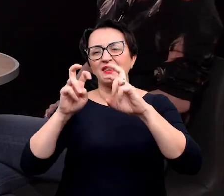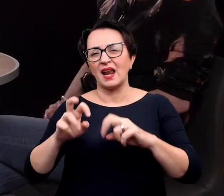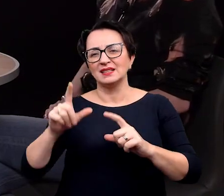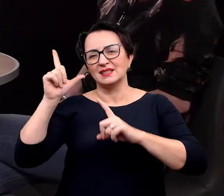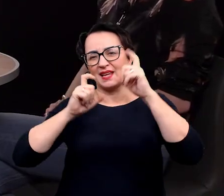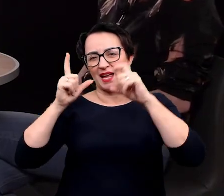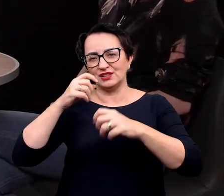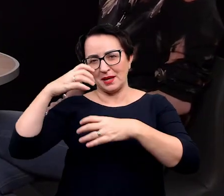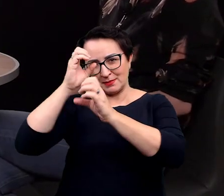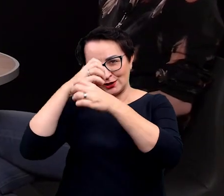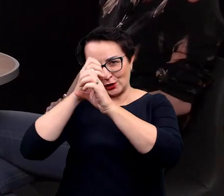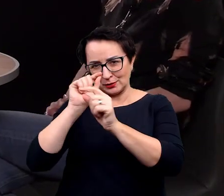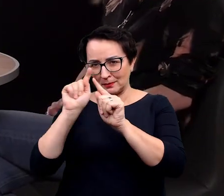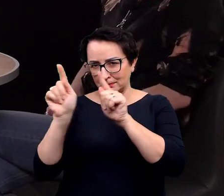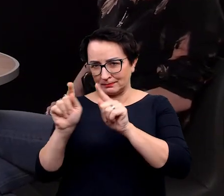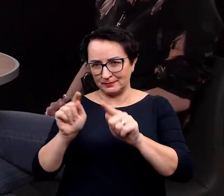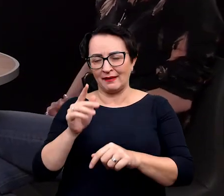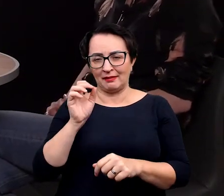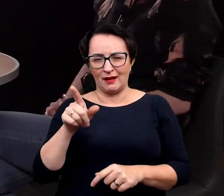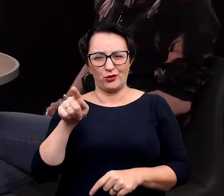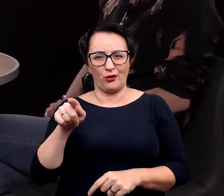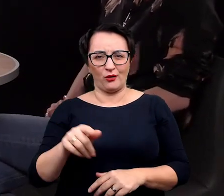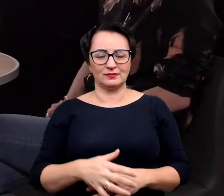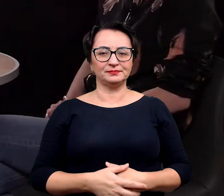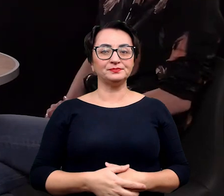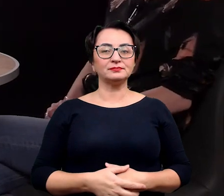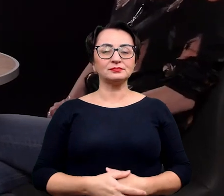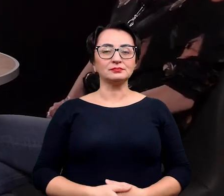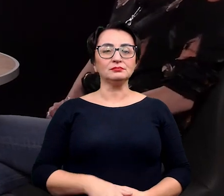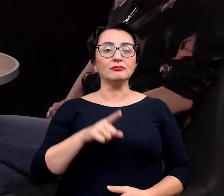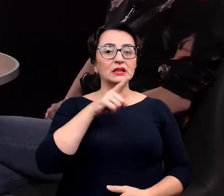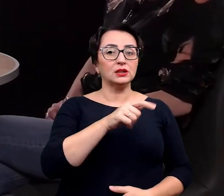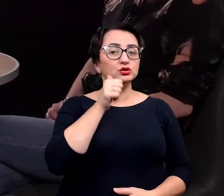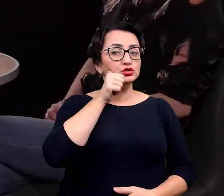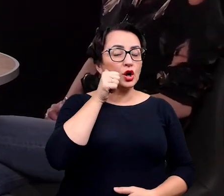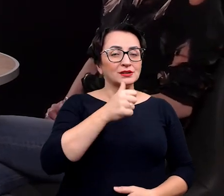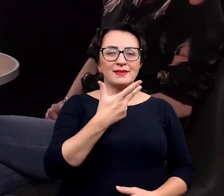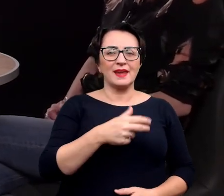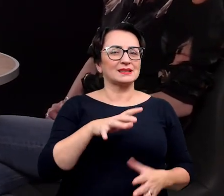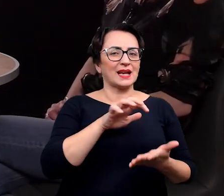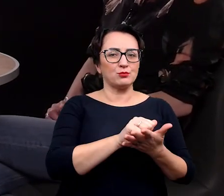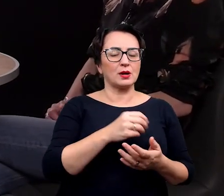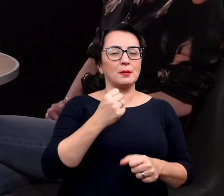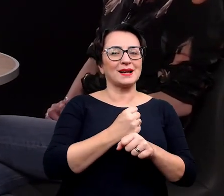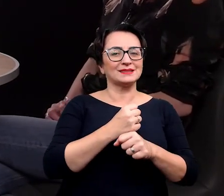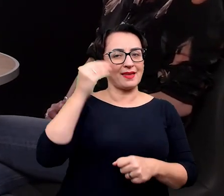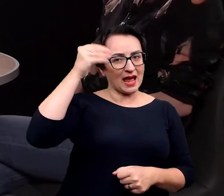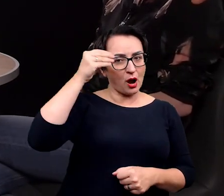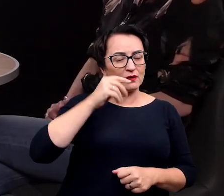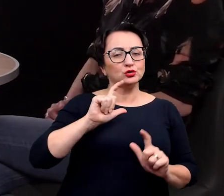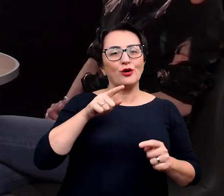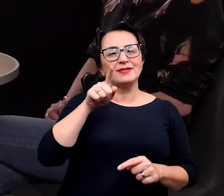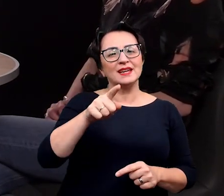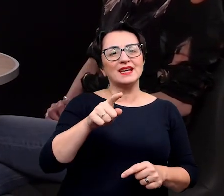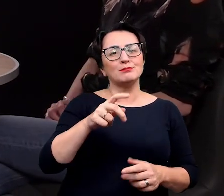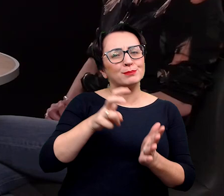Analiza, zdjęć mikroskopowych, neuronych. Tak, zdecydowanie. Ponieważ teraz na co dzień nie zajmujesz się pracą naukową, czego najbardziej ci brakuje